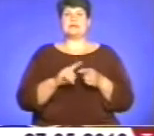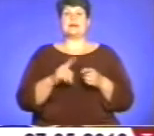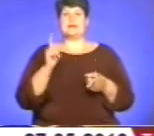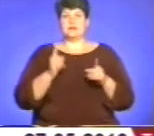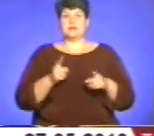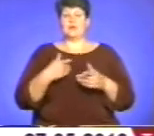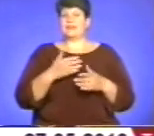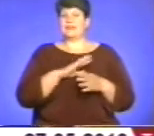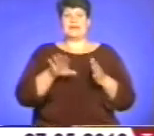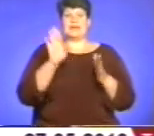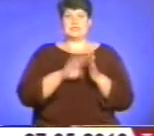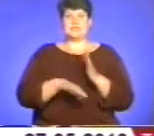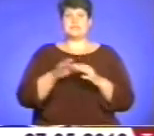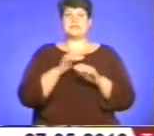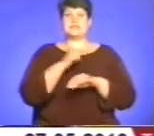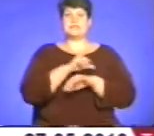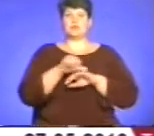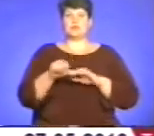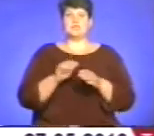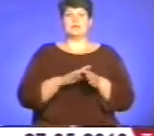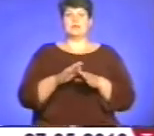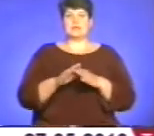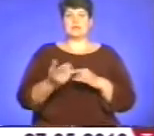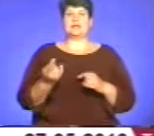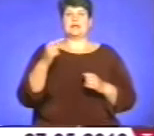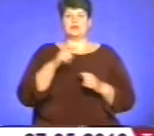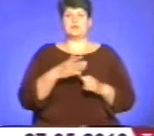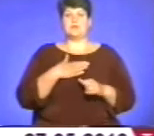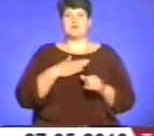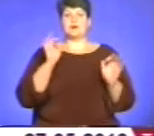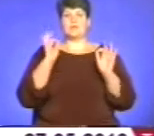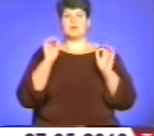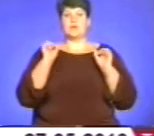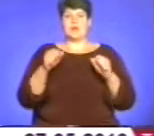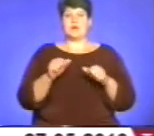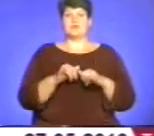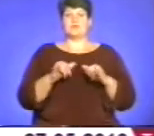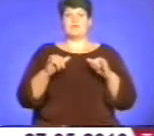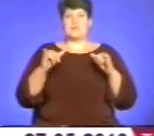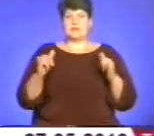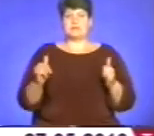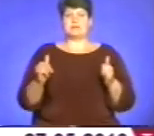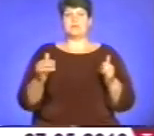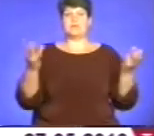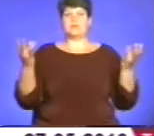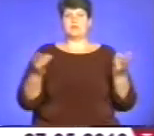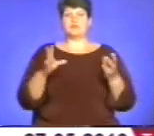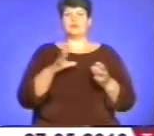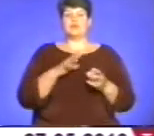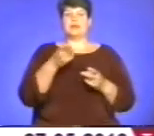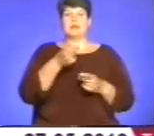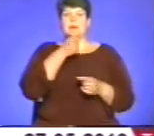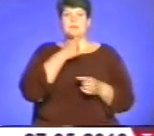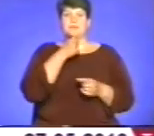зарубіжних виконавців. Для того, щоб наша музика могла розвиватися, потрібно, щоб був на неї попит.